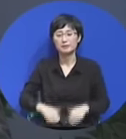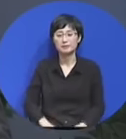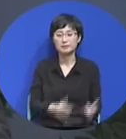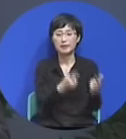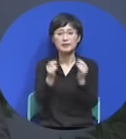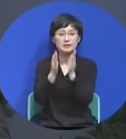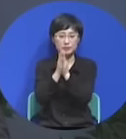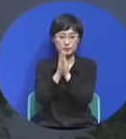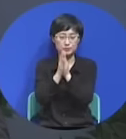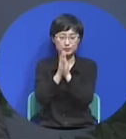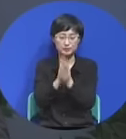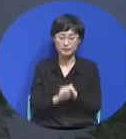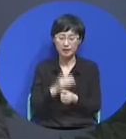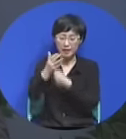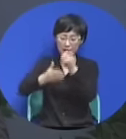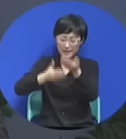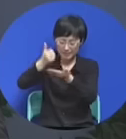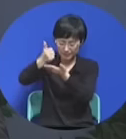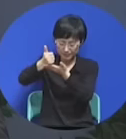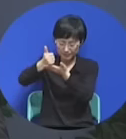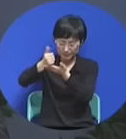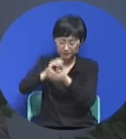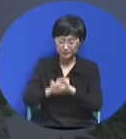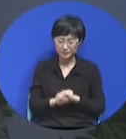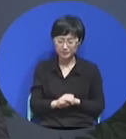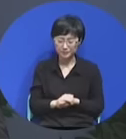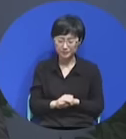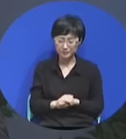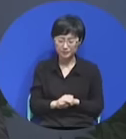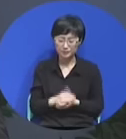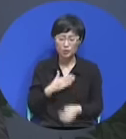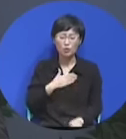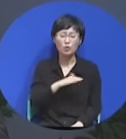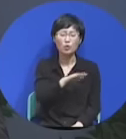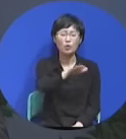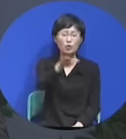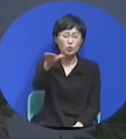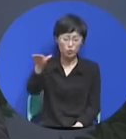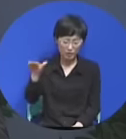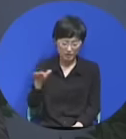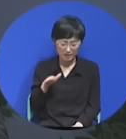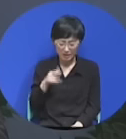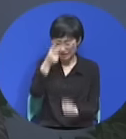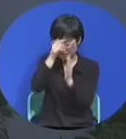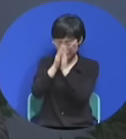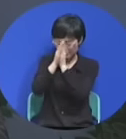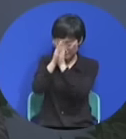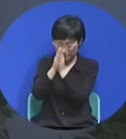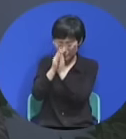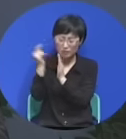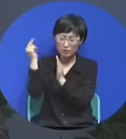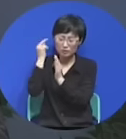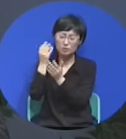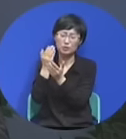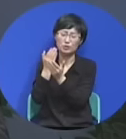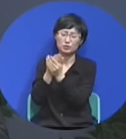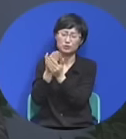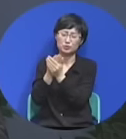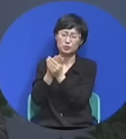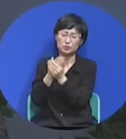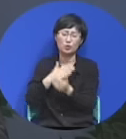기도하겠습니다 하나님 우리의 기도를 들으시고 우리의 예배를